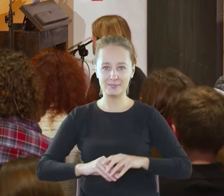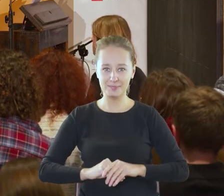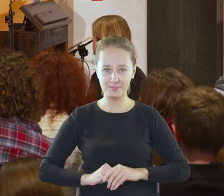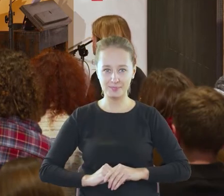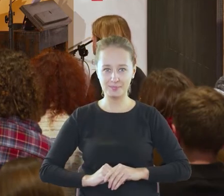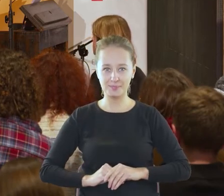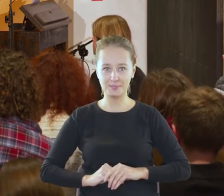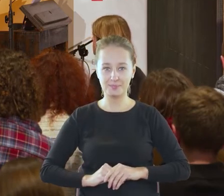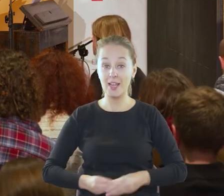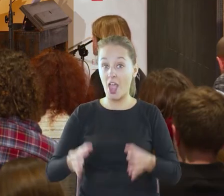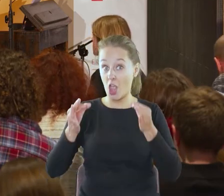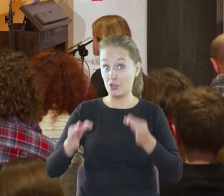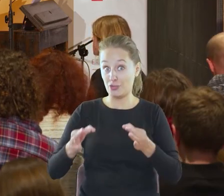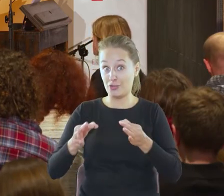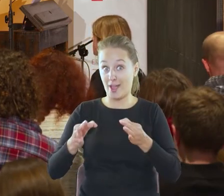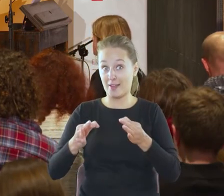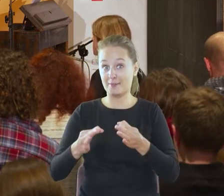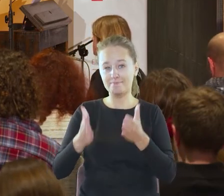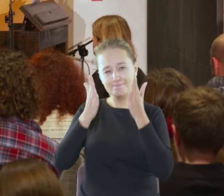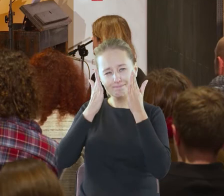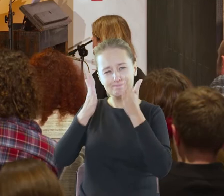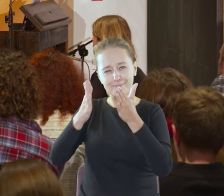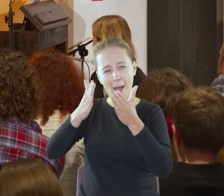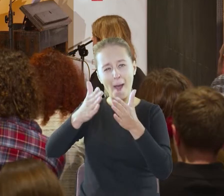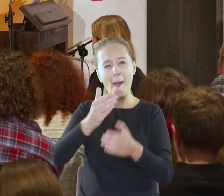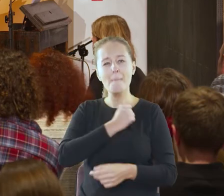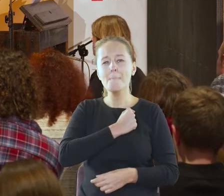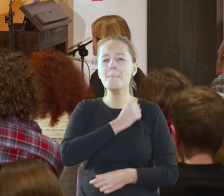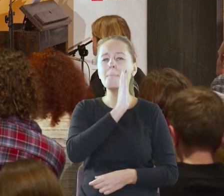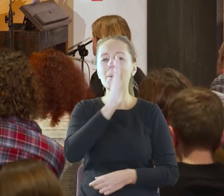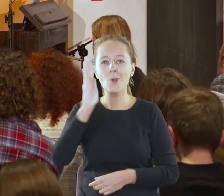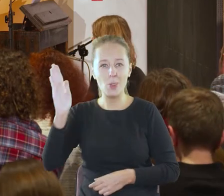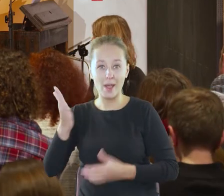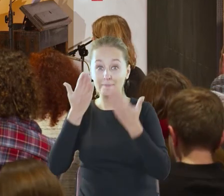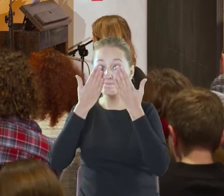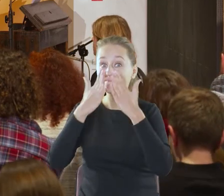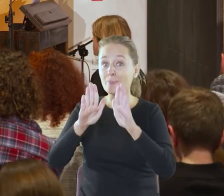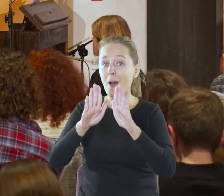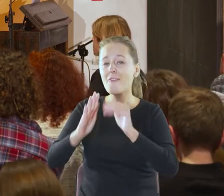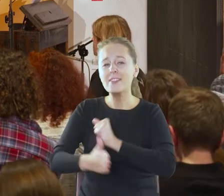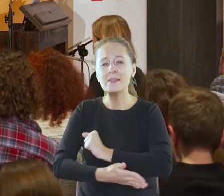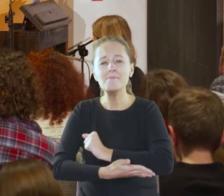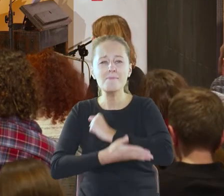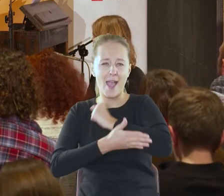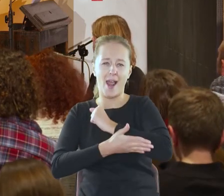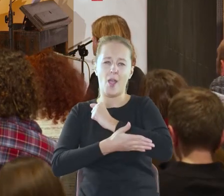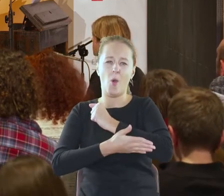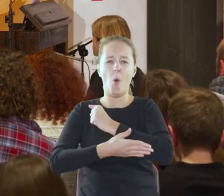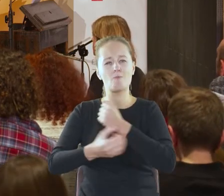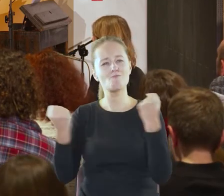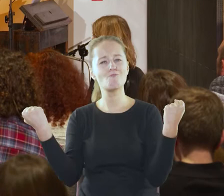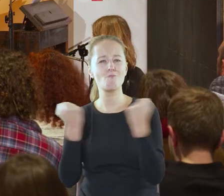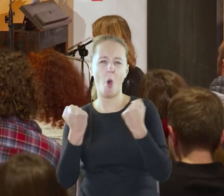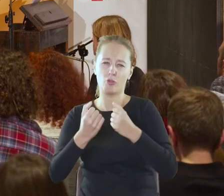Dziś światło kierujemy na biblioteki pokazując wspierającą moc literatury i